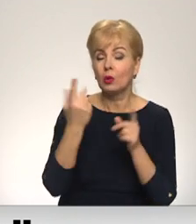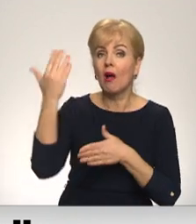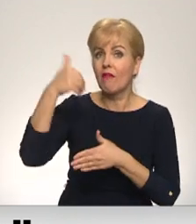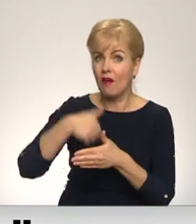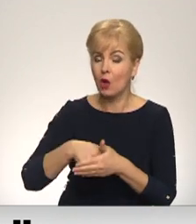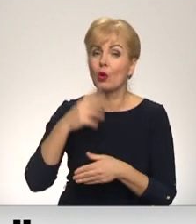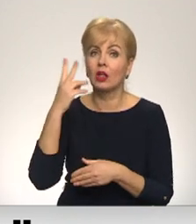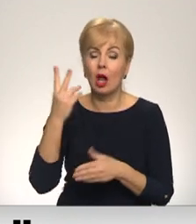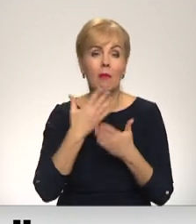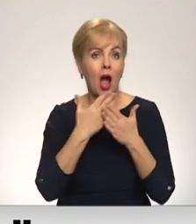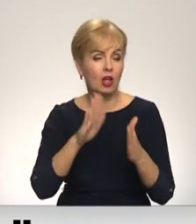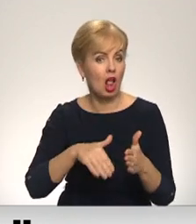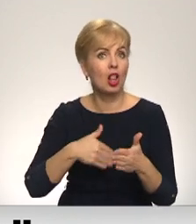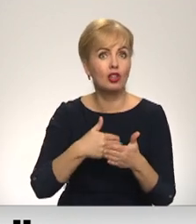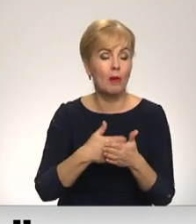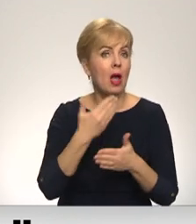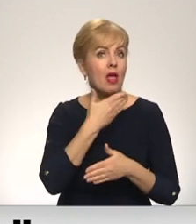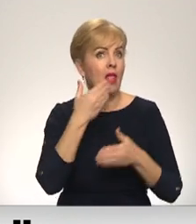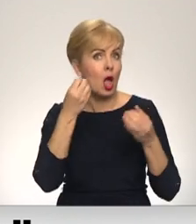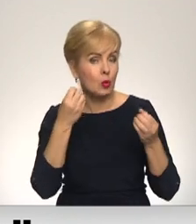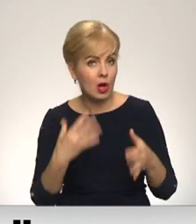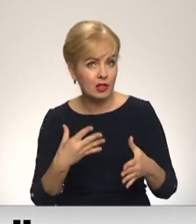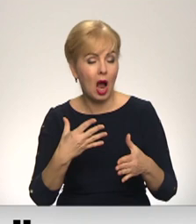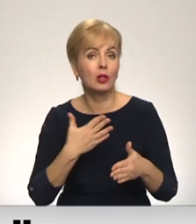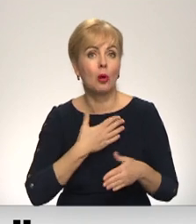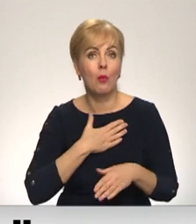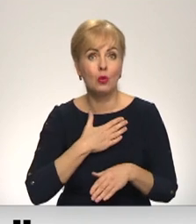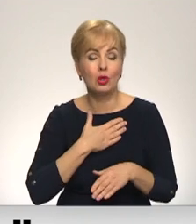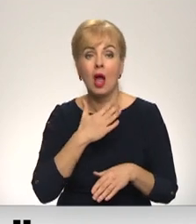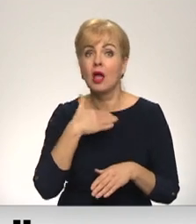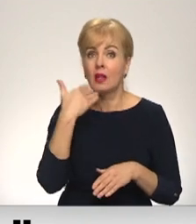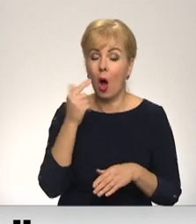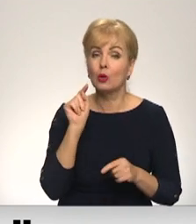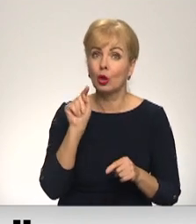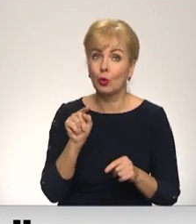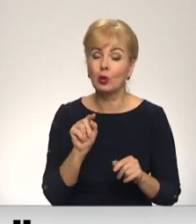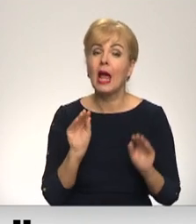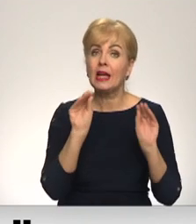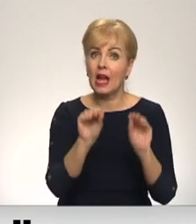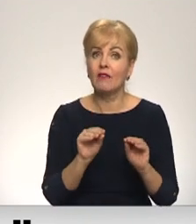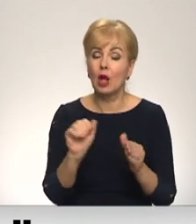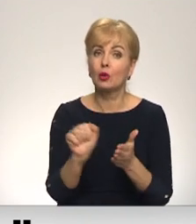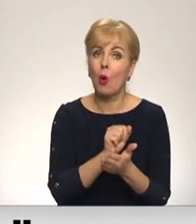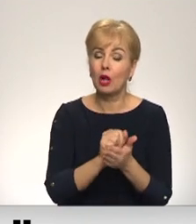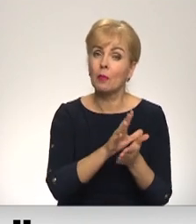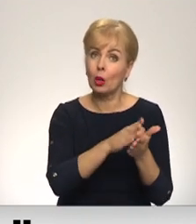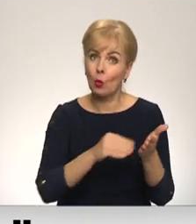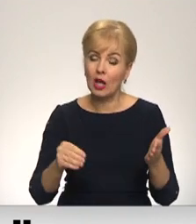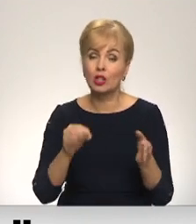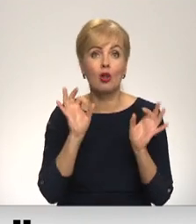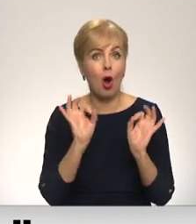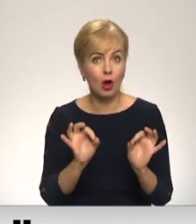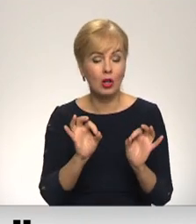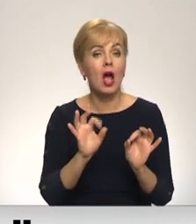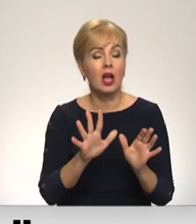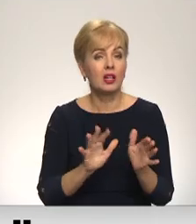liecība un atklāja arī līdz šim neapzināto uz sveru mozejā, jo daudzi tur ievietoto dokumentu norakstu oriģināli ir